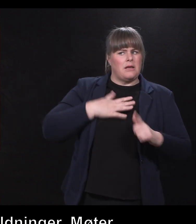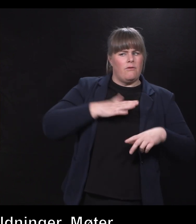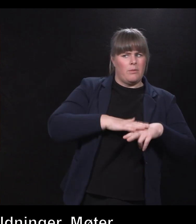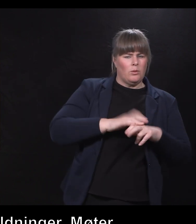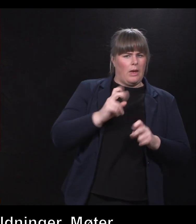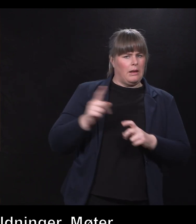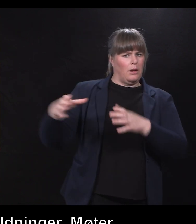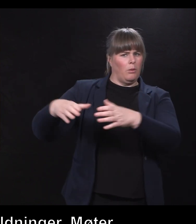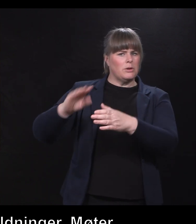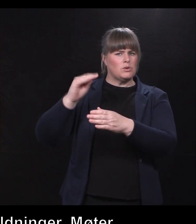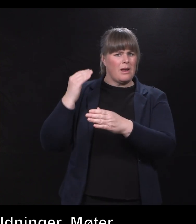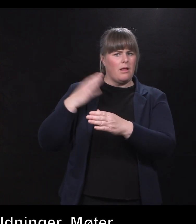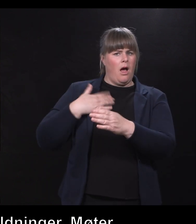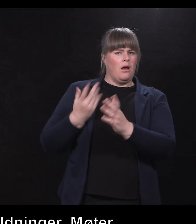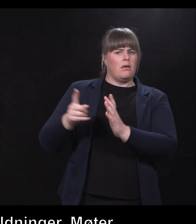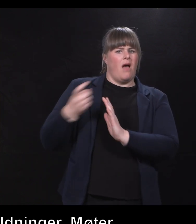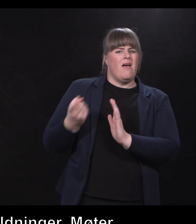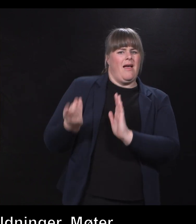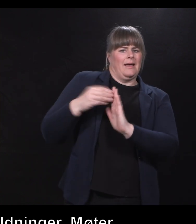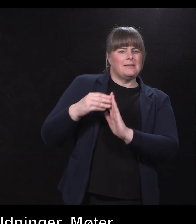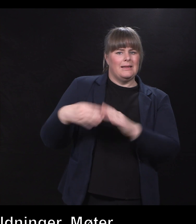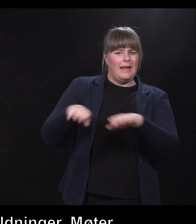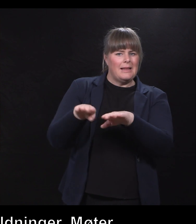tilrettelegging vi i utgangspunktet skal gjøre uansett.